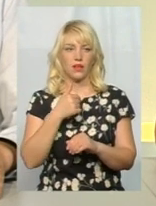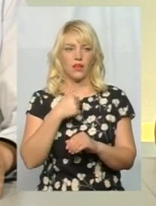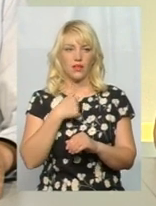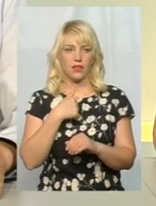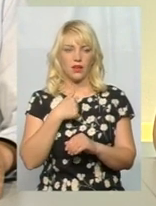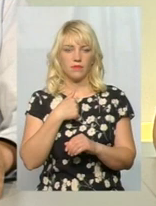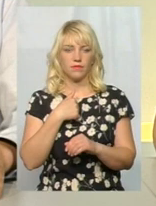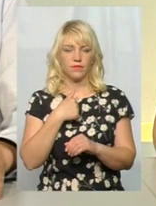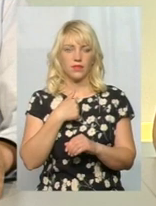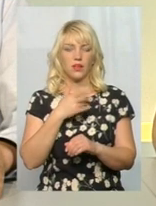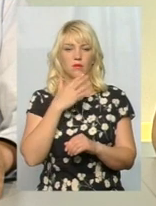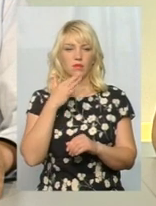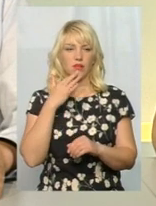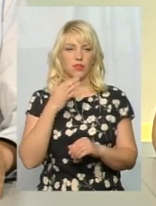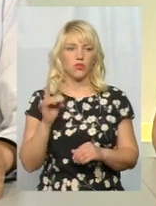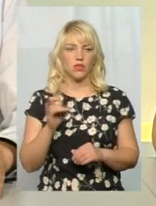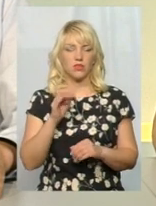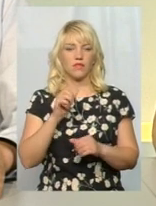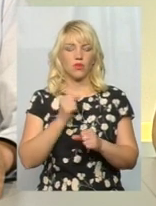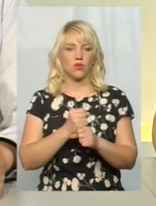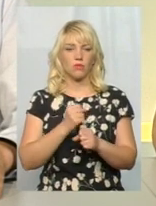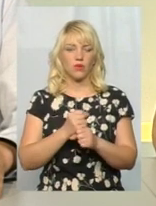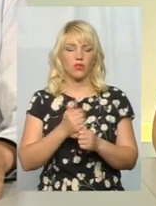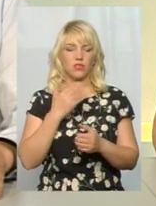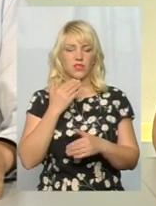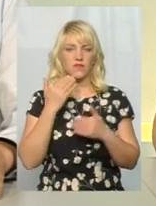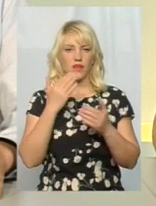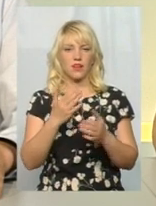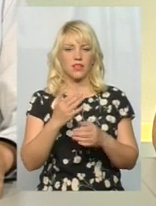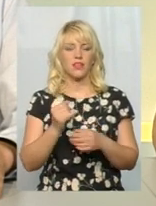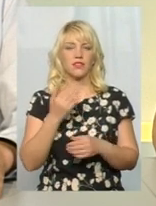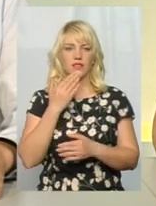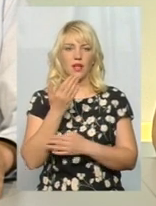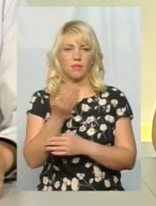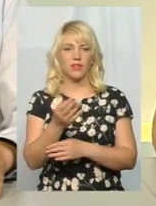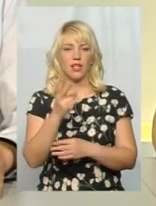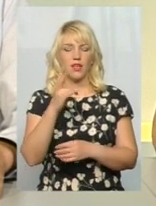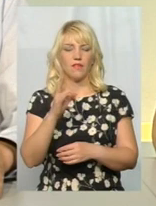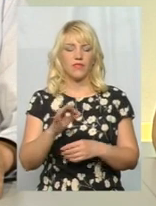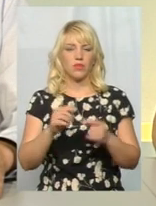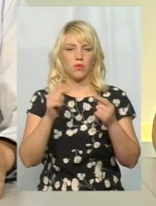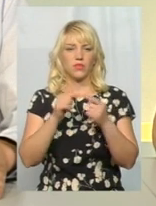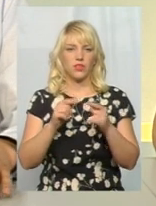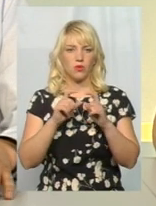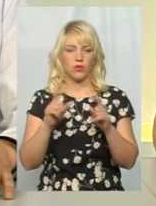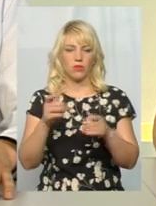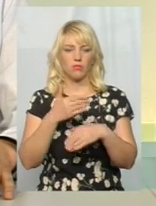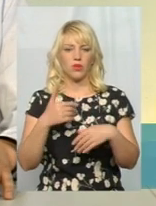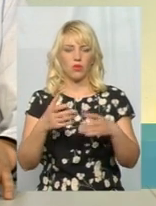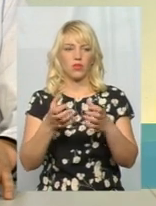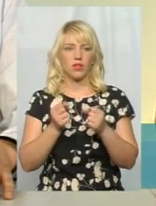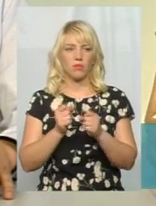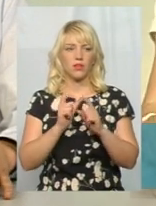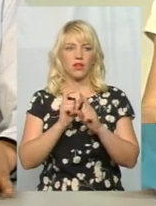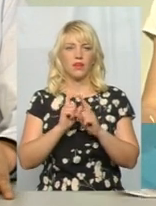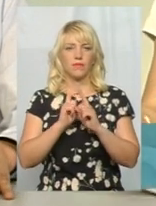безпосередньо неодноразово робила звернення та запити до відповідних органів. Ми отримали відповіді висновки